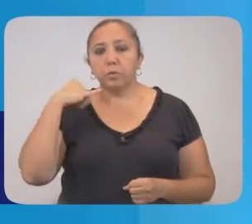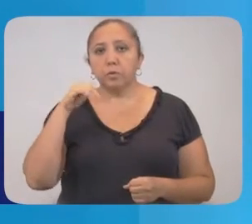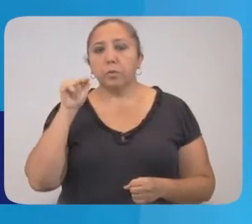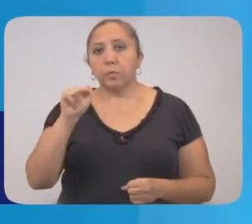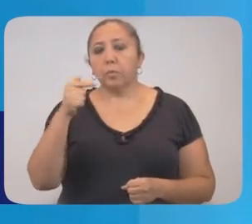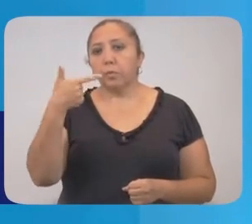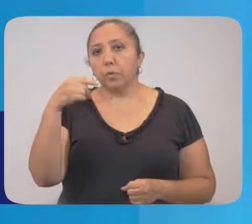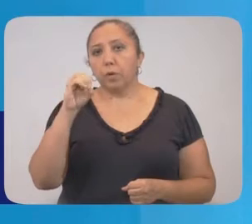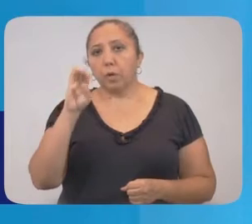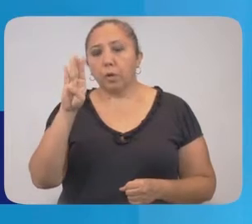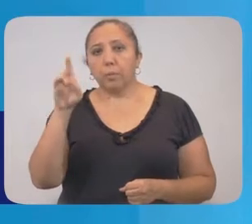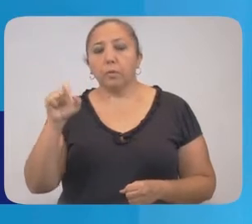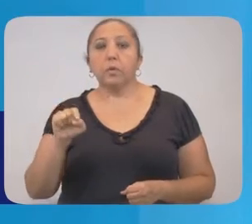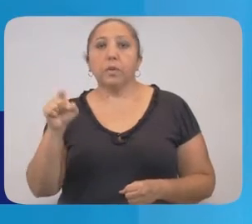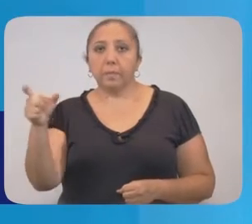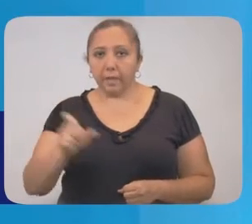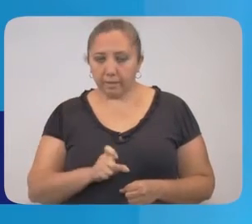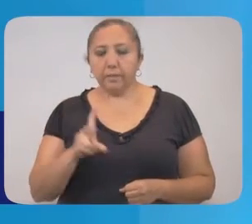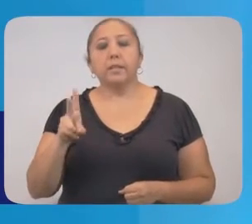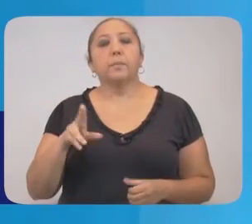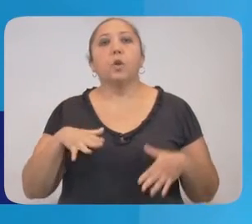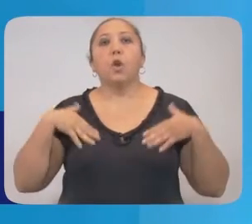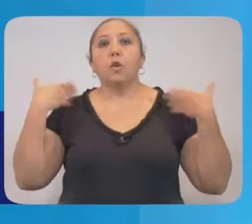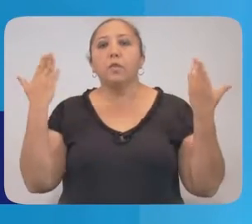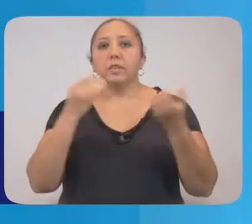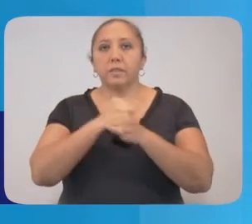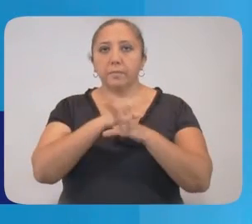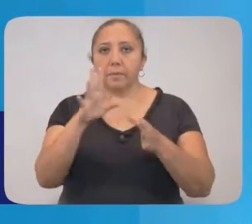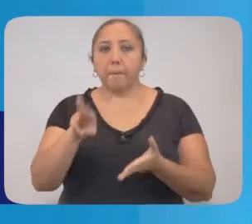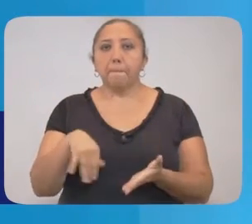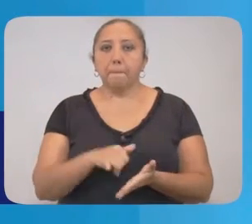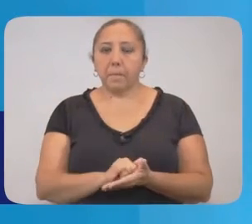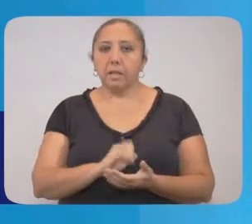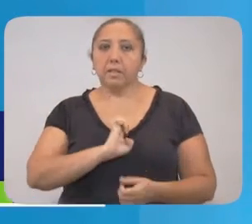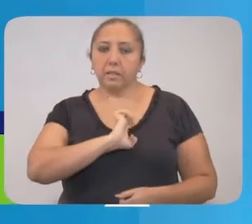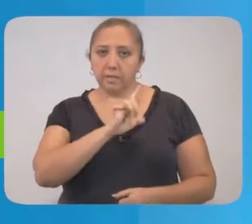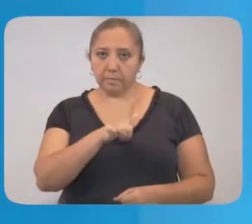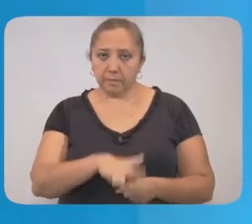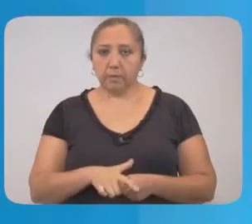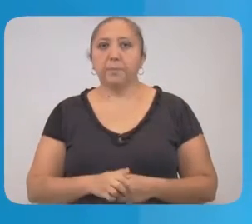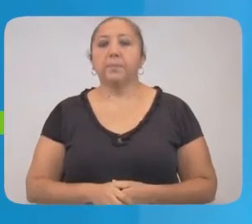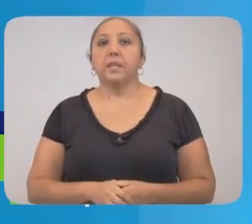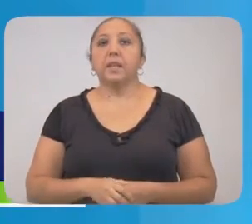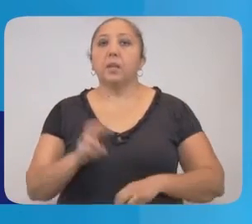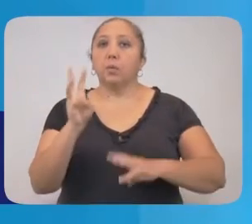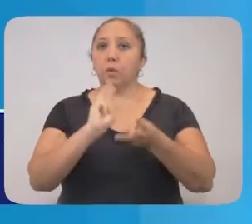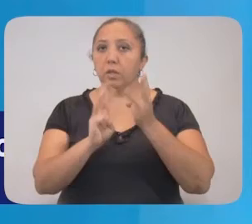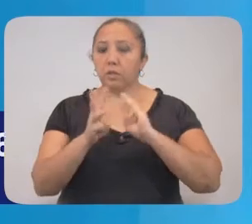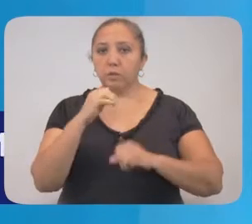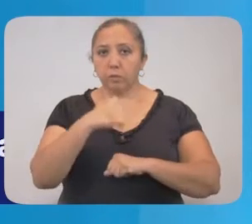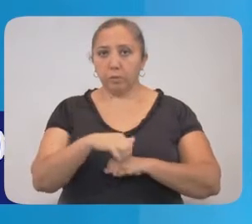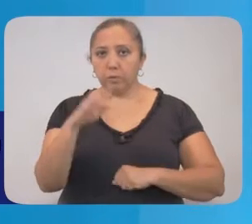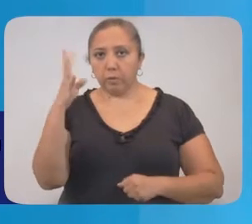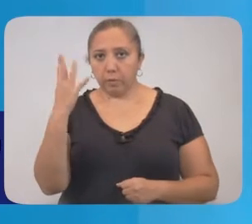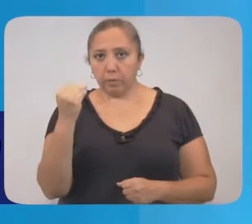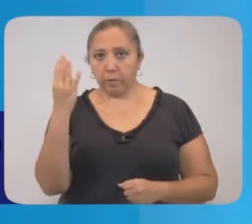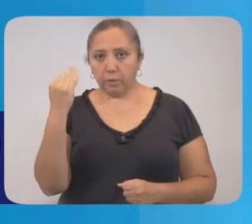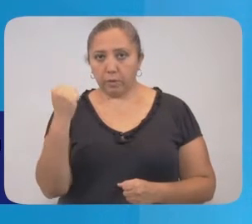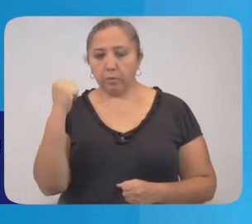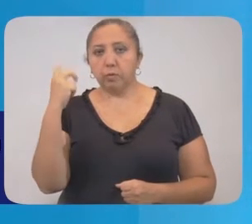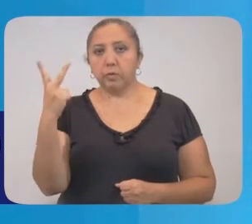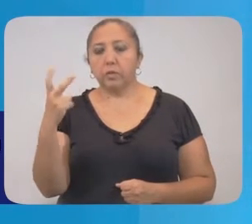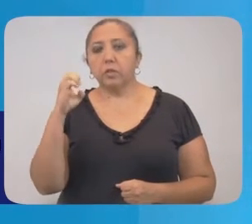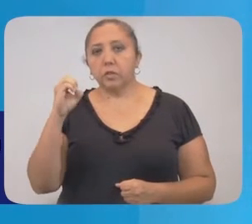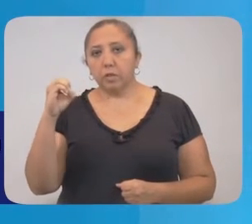-406622, Ichmayawich, tialaboheltik bichennikech. Beesan tuchikul Facebook, tiian tusku paktal atzikbalchani.